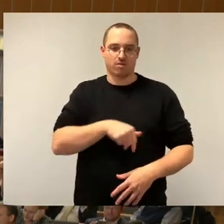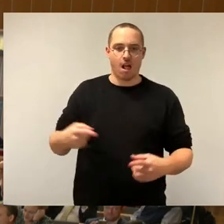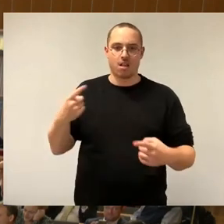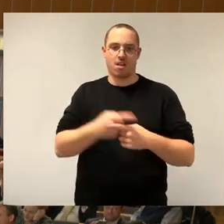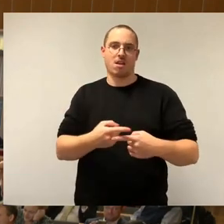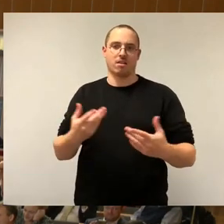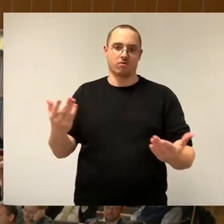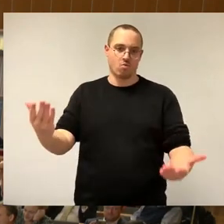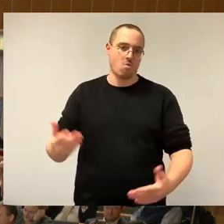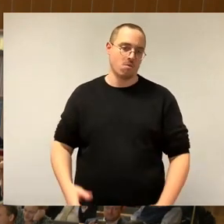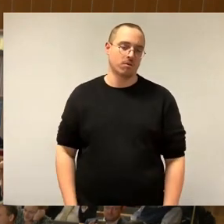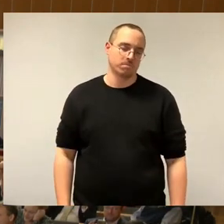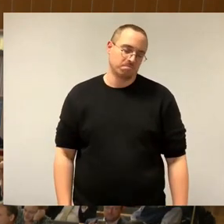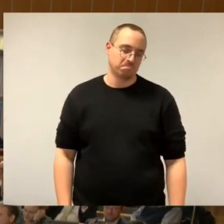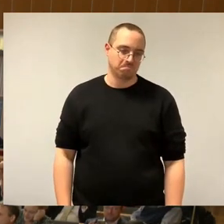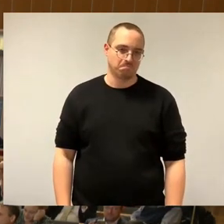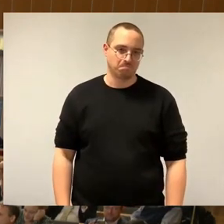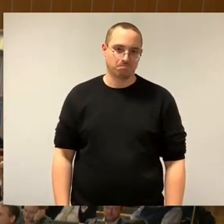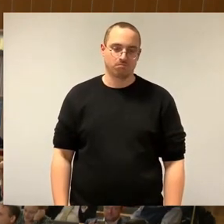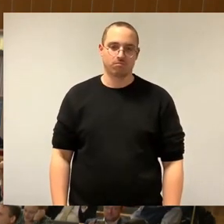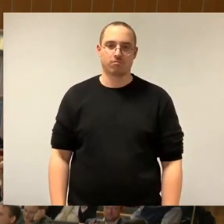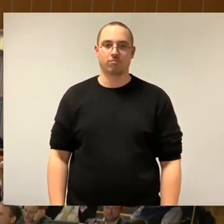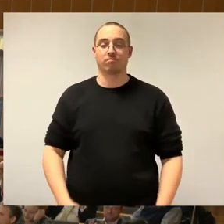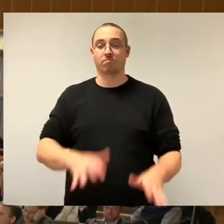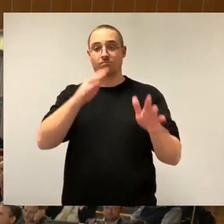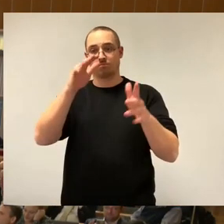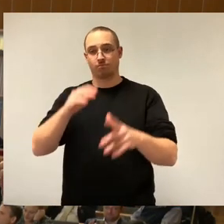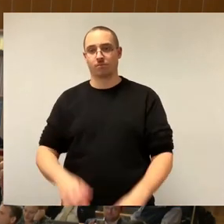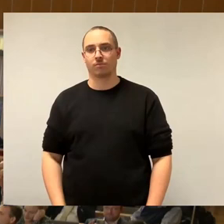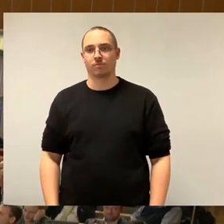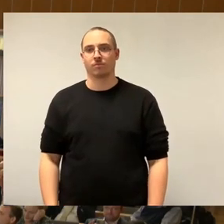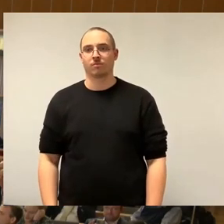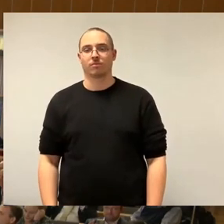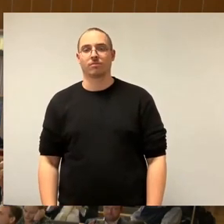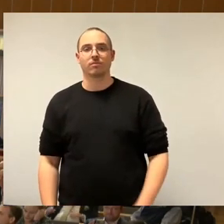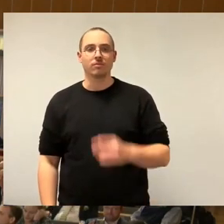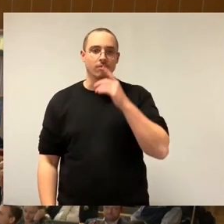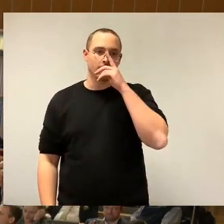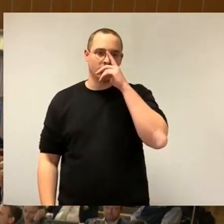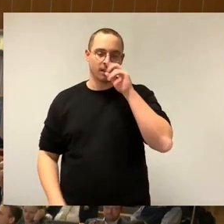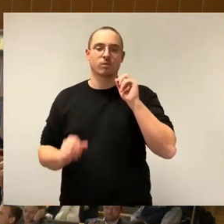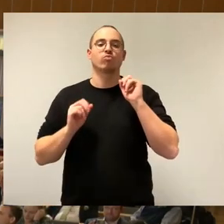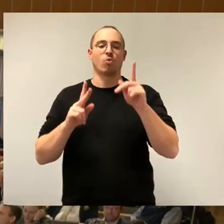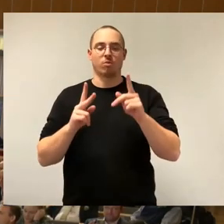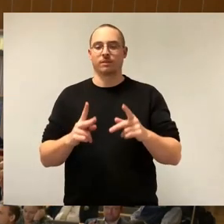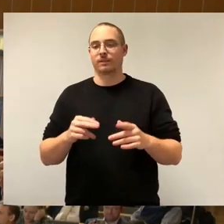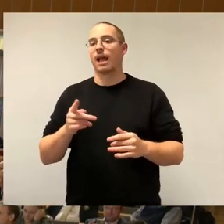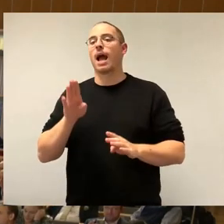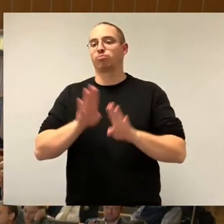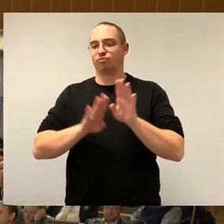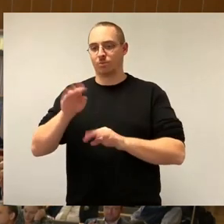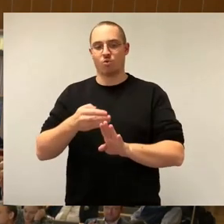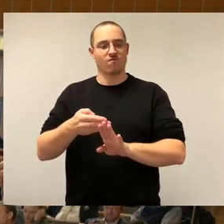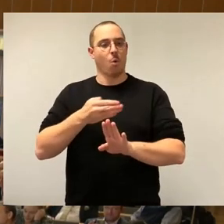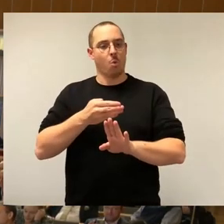Okay, würden wir dann zum Abschluss vor der Abstimmung machen, dass Frau Dr. Kaufmann da nochmal die